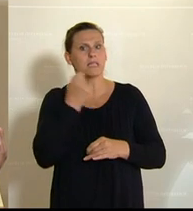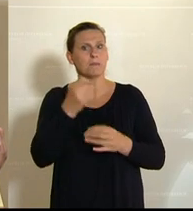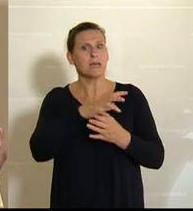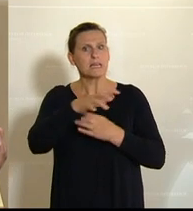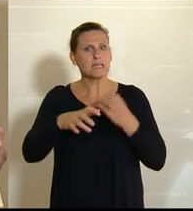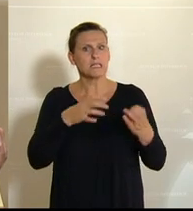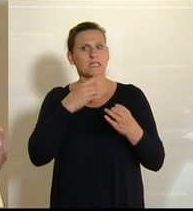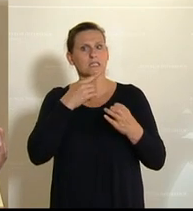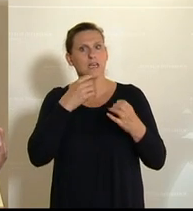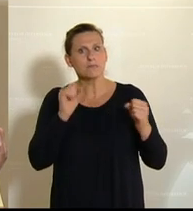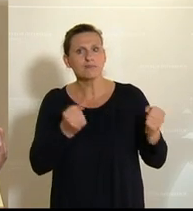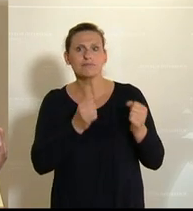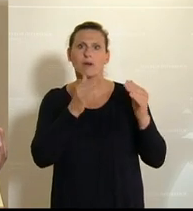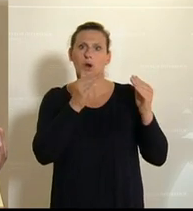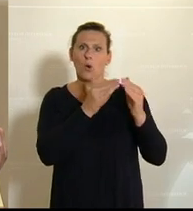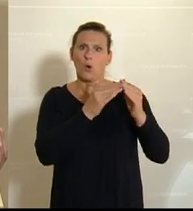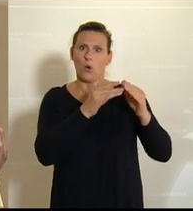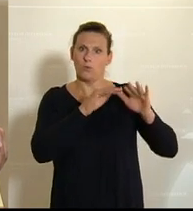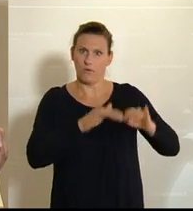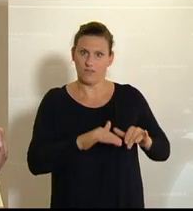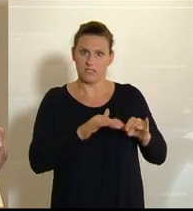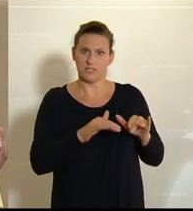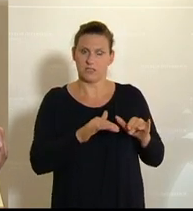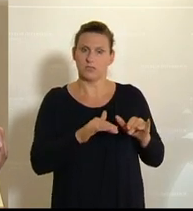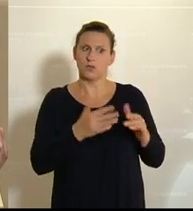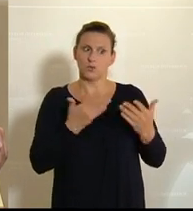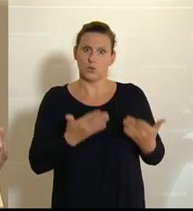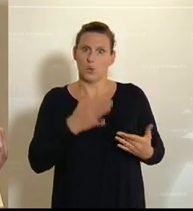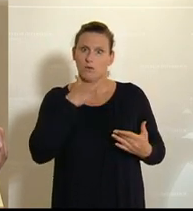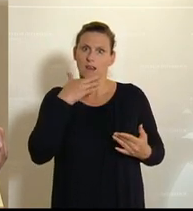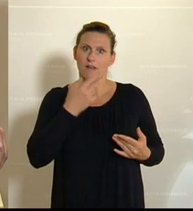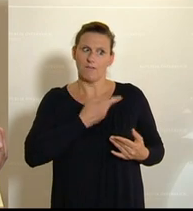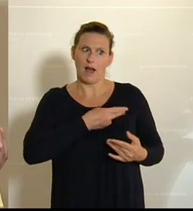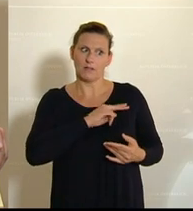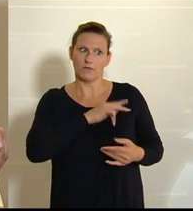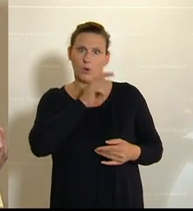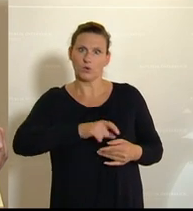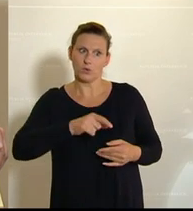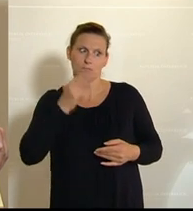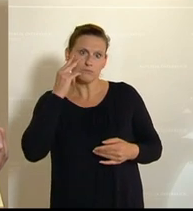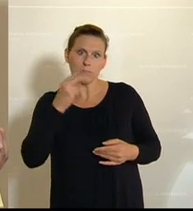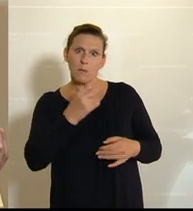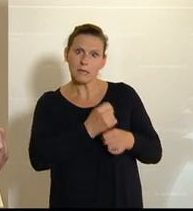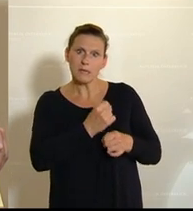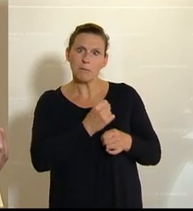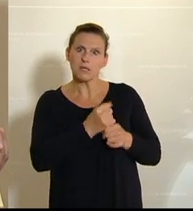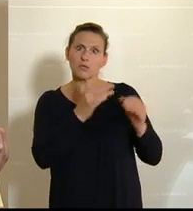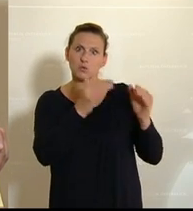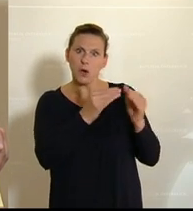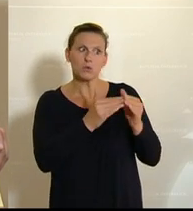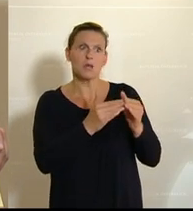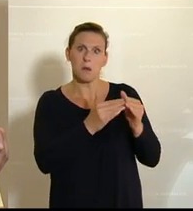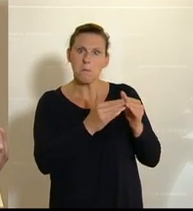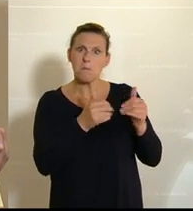der Einsatz von Homeoffice. Und so haben viele Verantwortliche auch bemerkt, dass ihre Mitarbeiter von zu Hause aus genauso